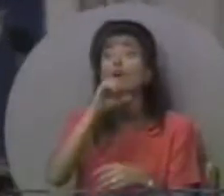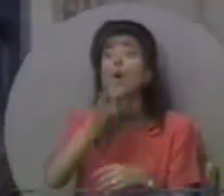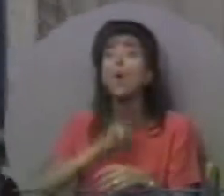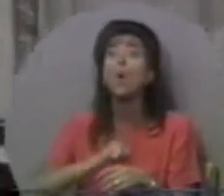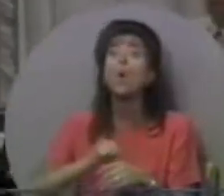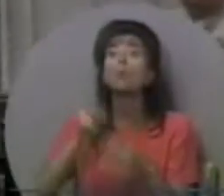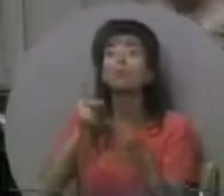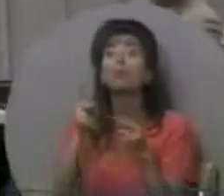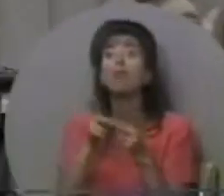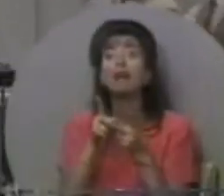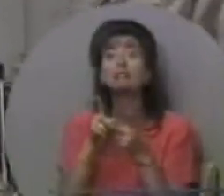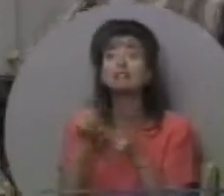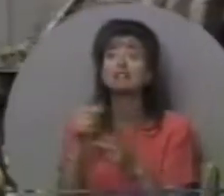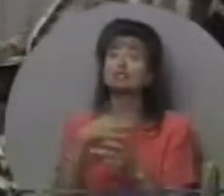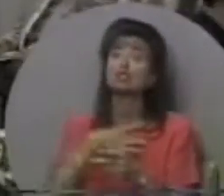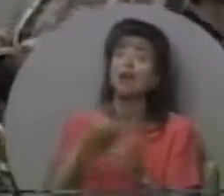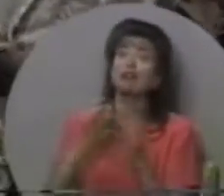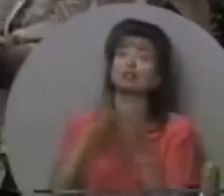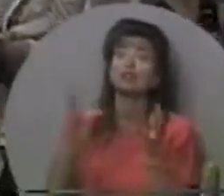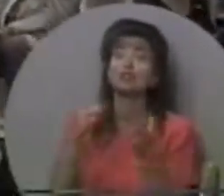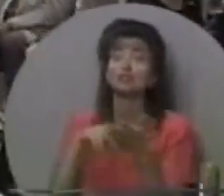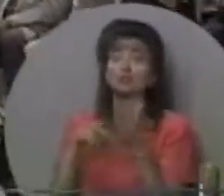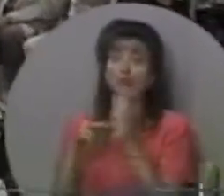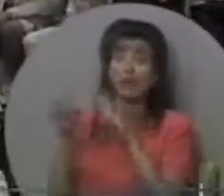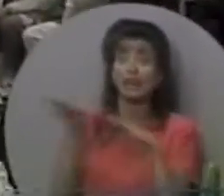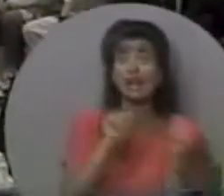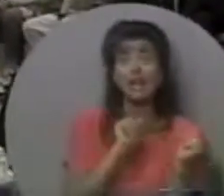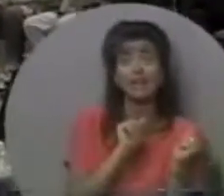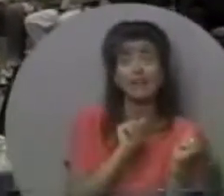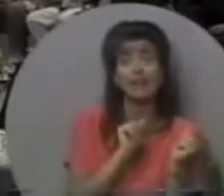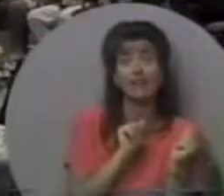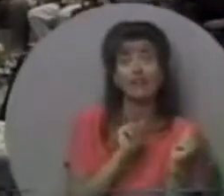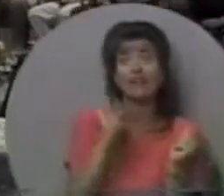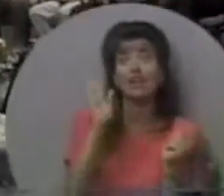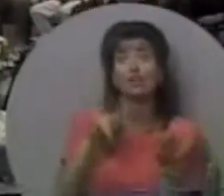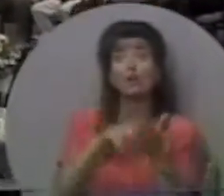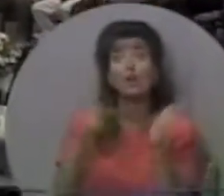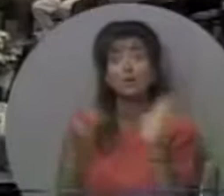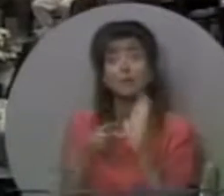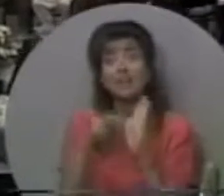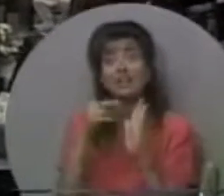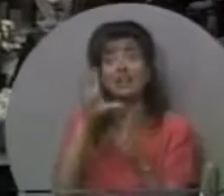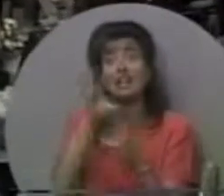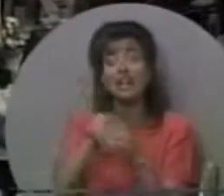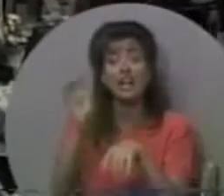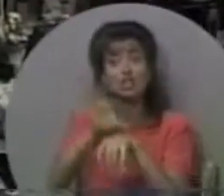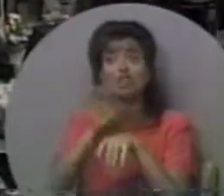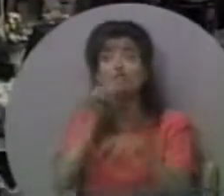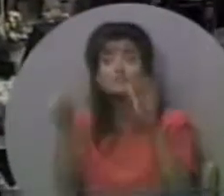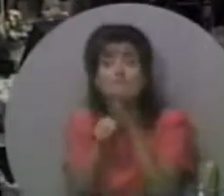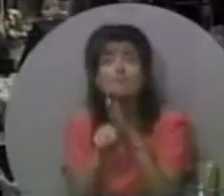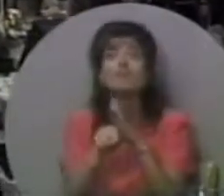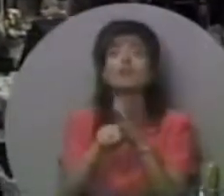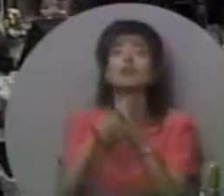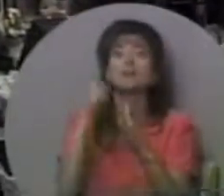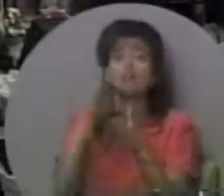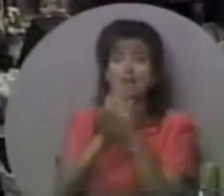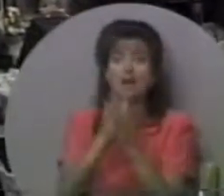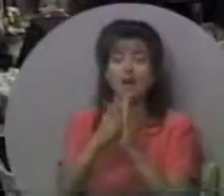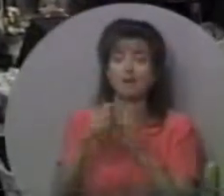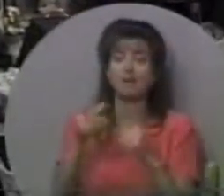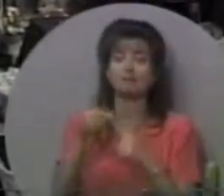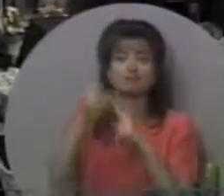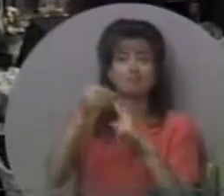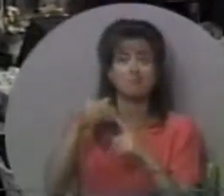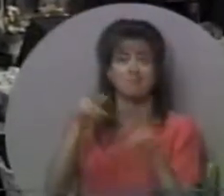Для декого це означає лишити старі місця, які вам так подобаються. Це буде означати бути захованим